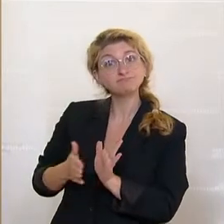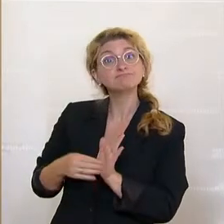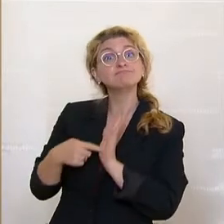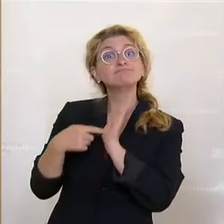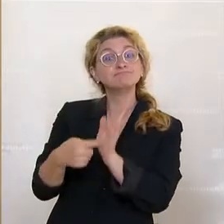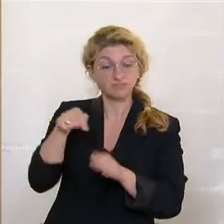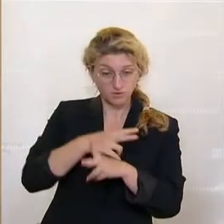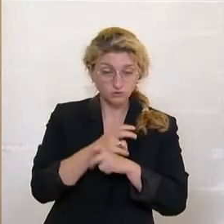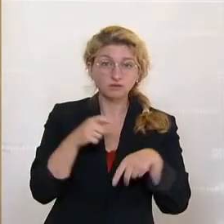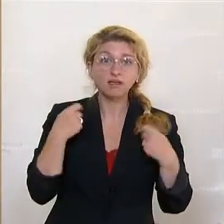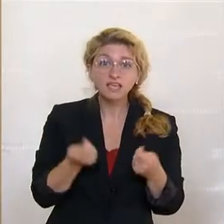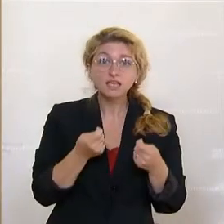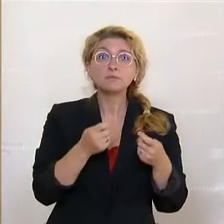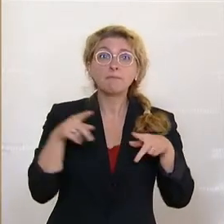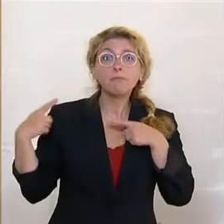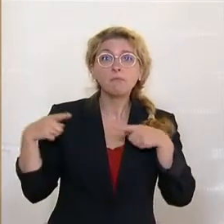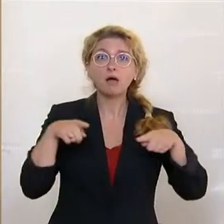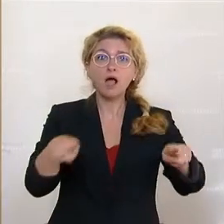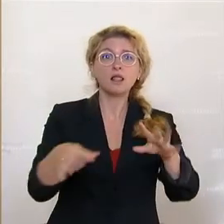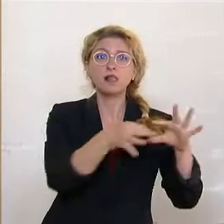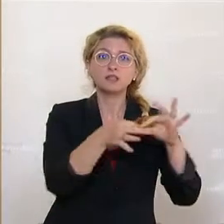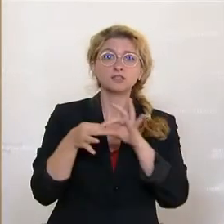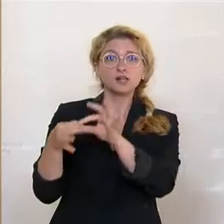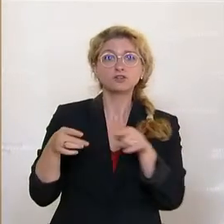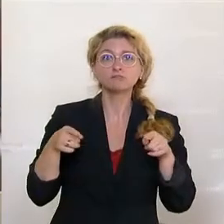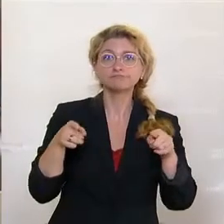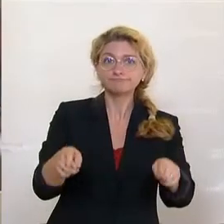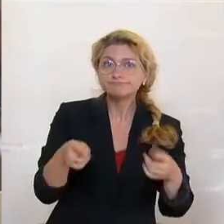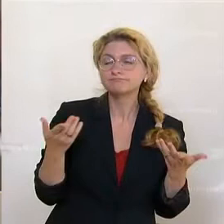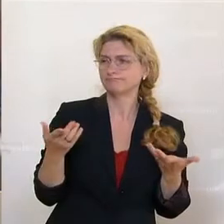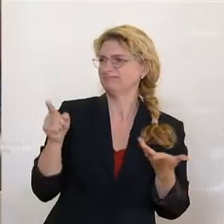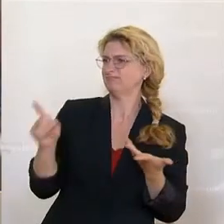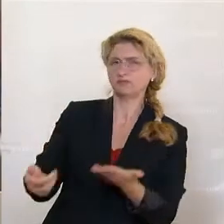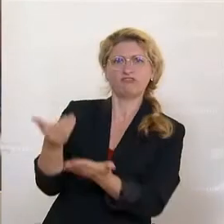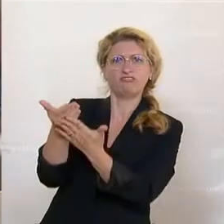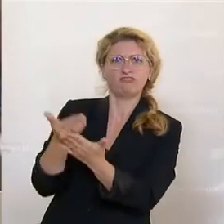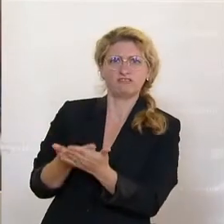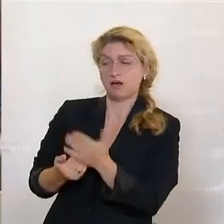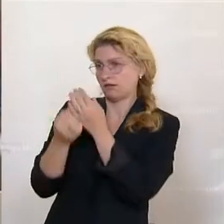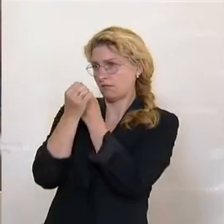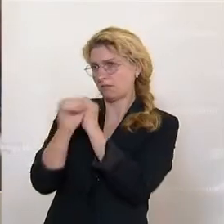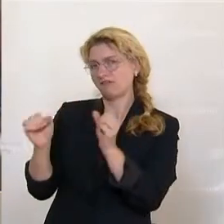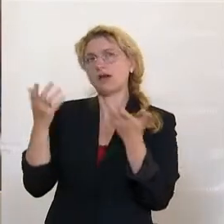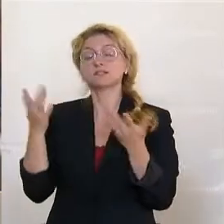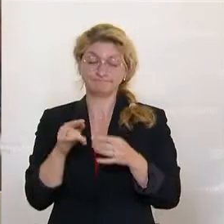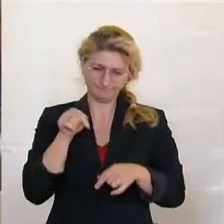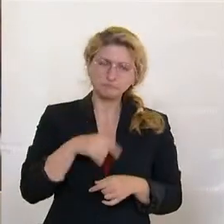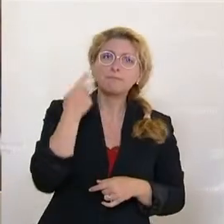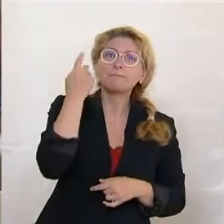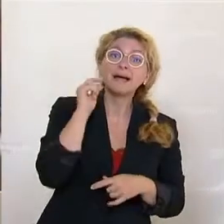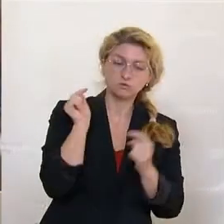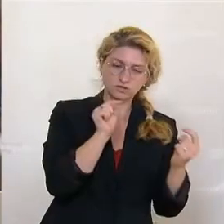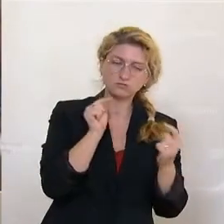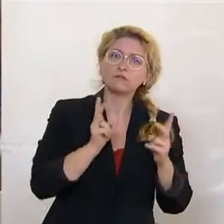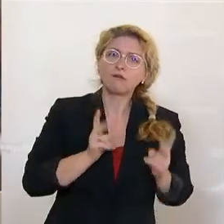Parallelgesellschaften gibt. Nämlich, dass vollkommen Fakten befreit, über Meinungen kann man diskutieren, aber